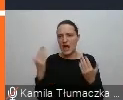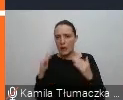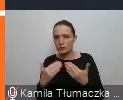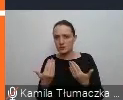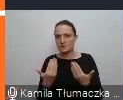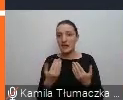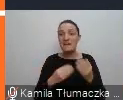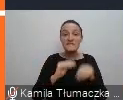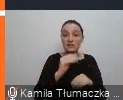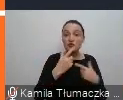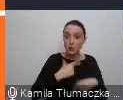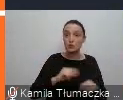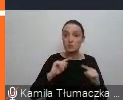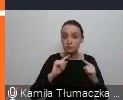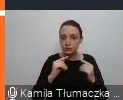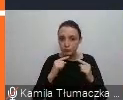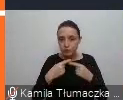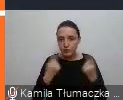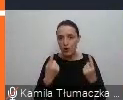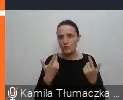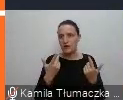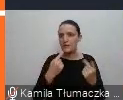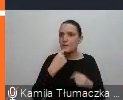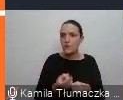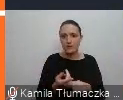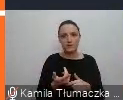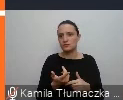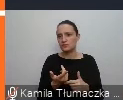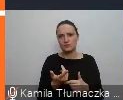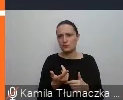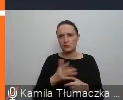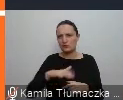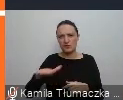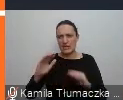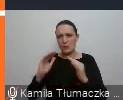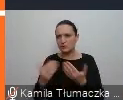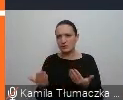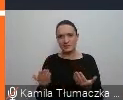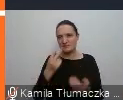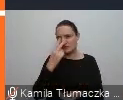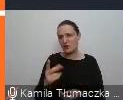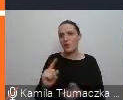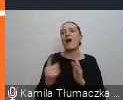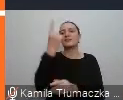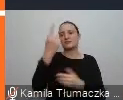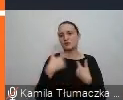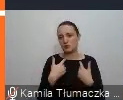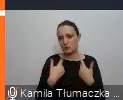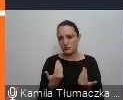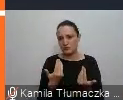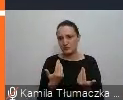większość osób, które te przekonania formułuje, wybalizuje, dzieci z autyzmem widziało raz w życiu albo